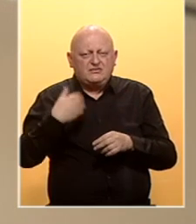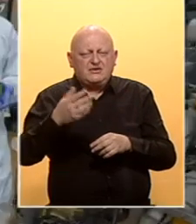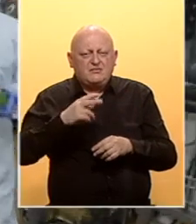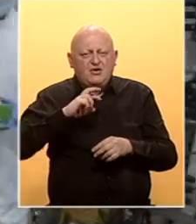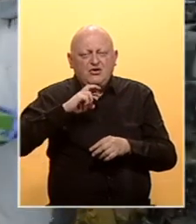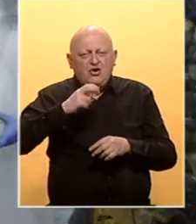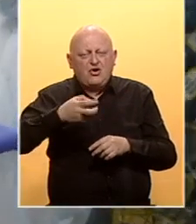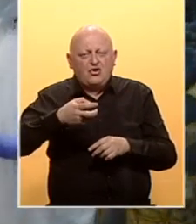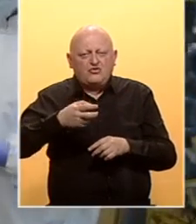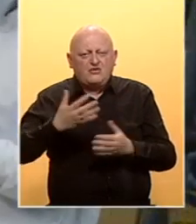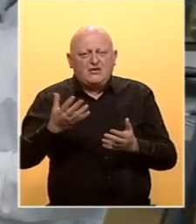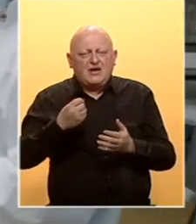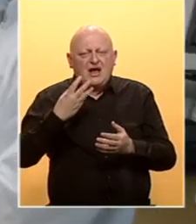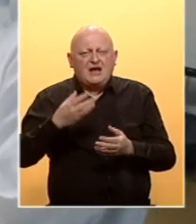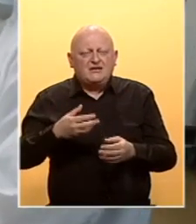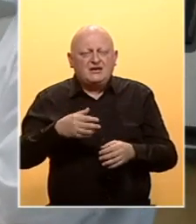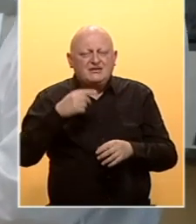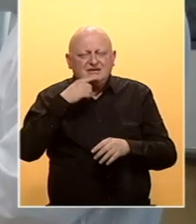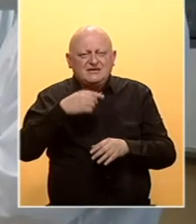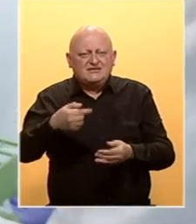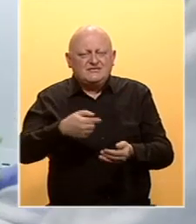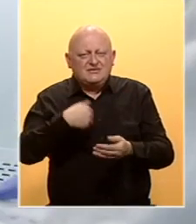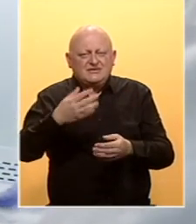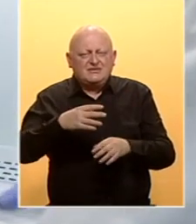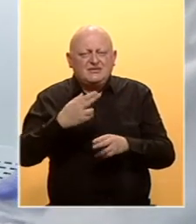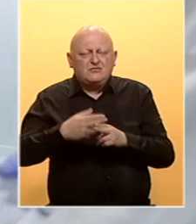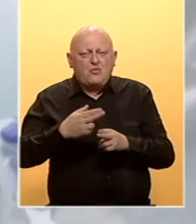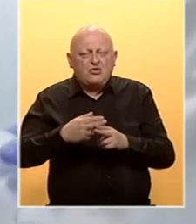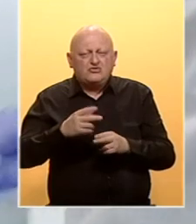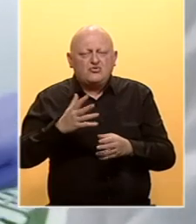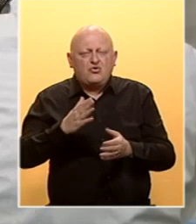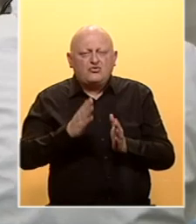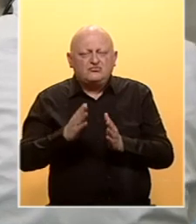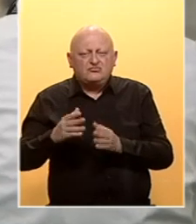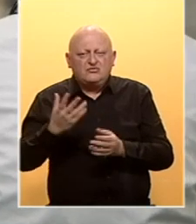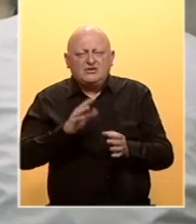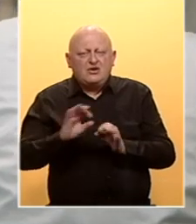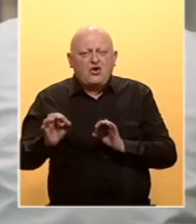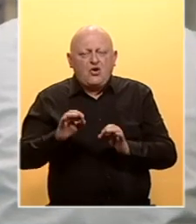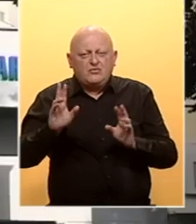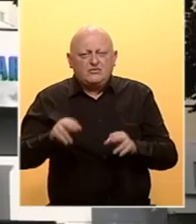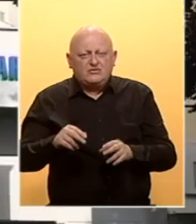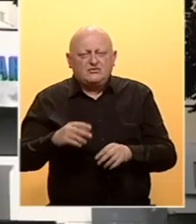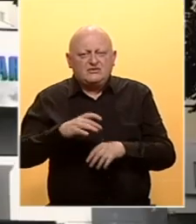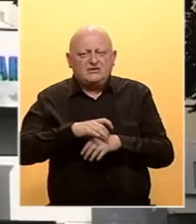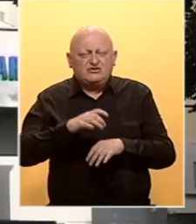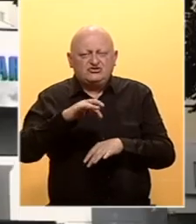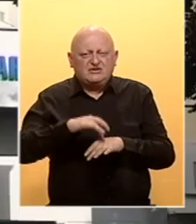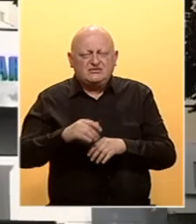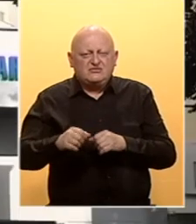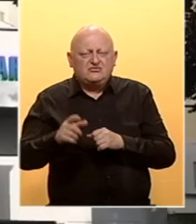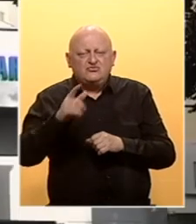odgovore na pitanja kada plazmu dati pacijentu, u kojoj fazi bolesti, ali i nabaviti svu opremu. Iz kliničkog centra